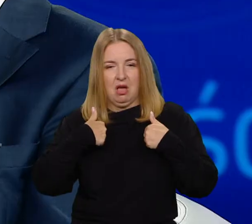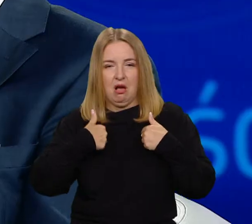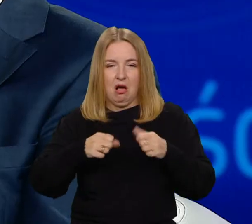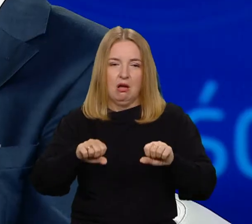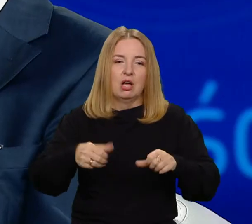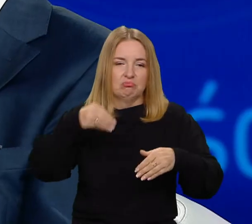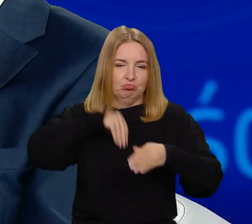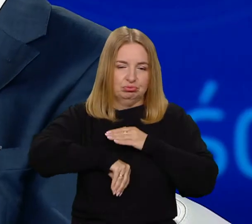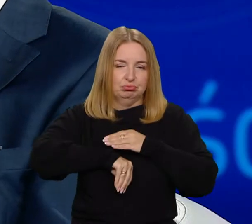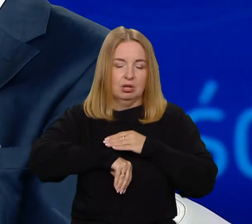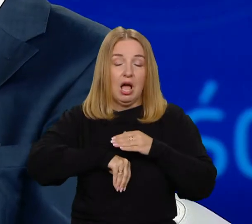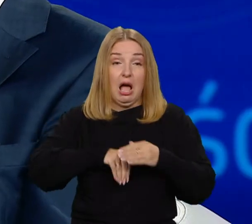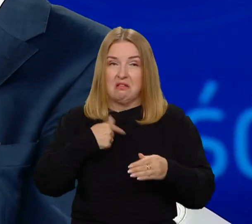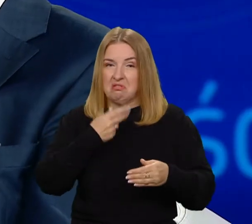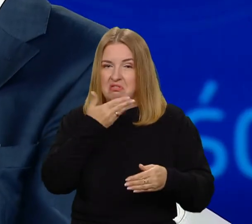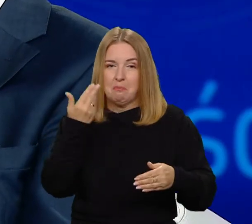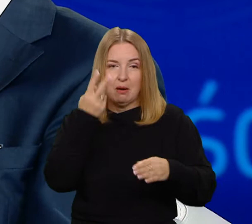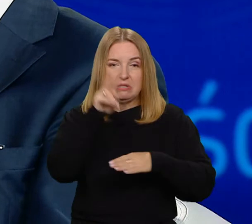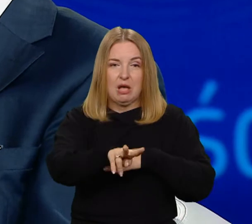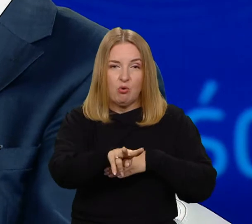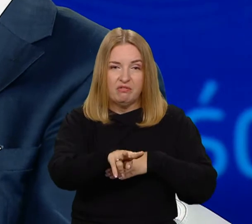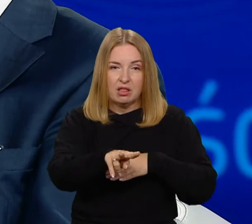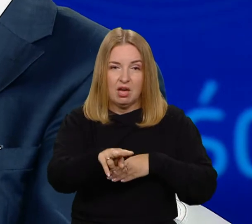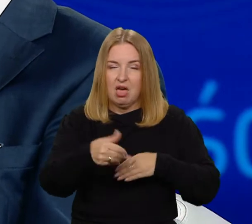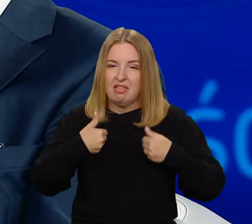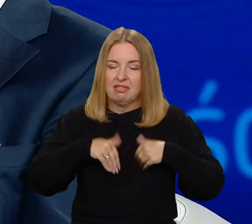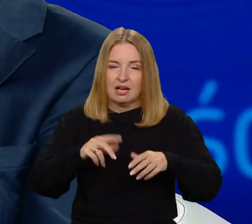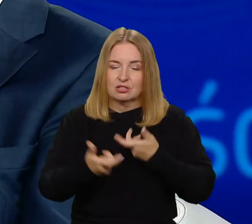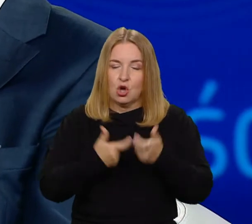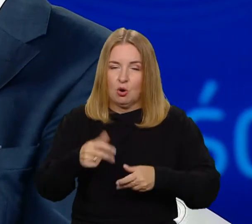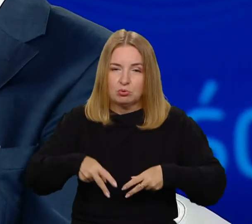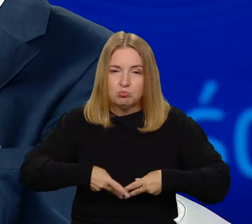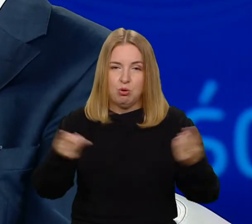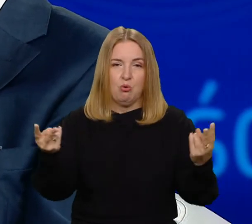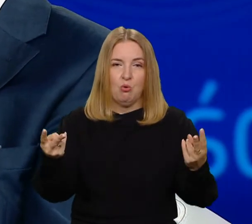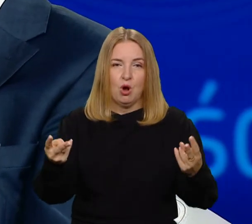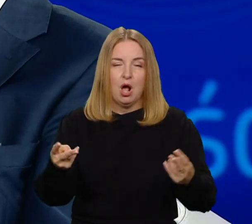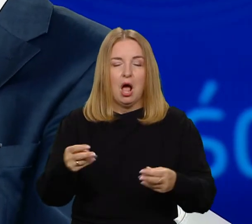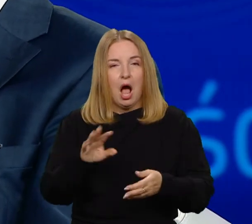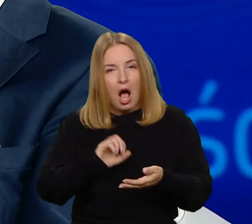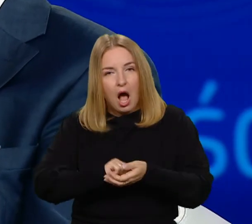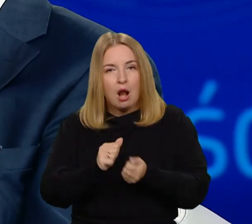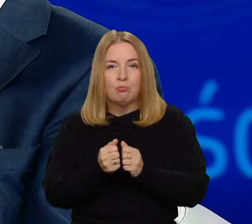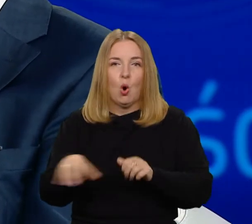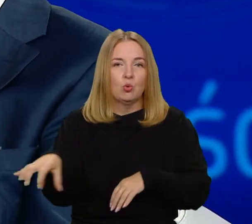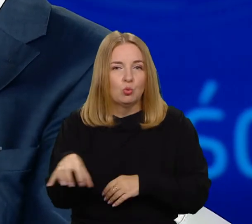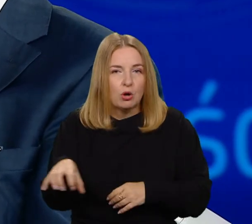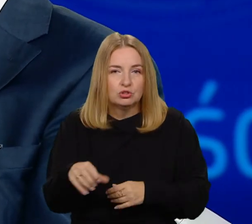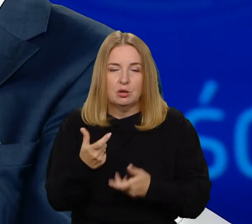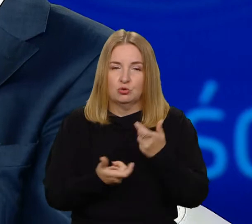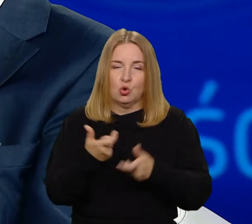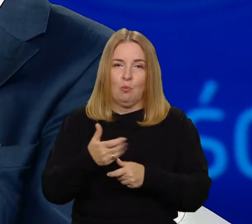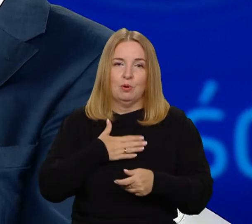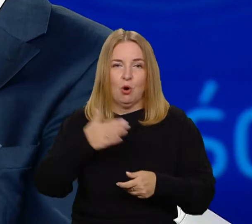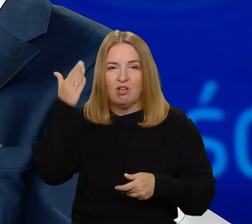a może on tę wiedzę wykorzysta i przede mną opublikuje artykuł, o którym ja mu dzisiaj powiedziałem, o założeniach moich badawczych.